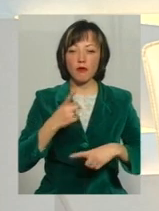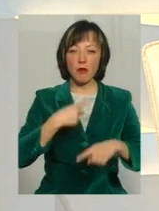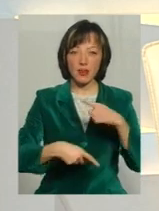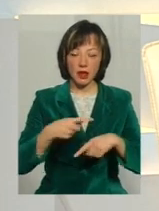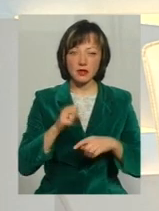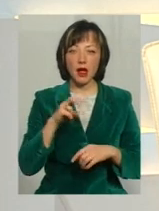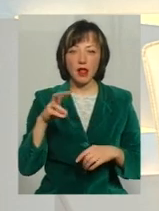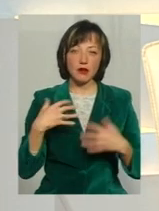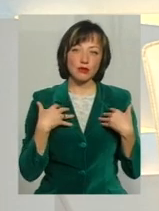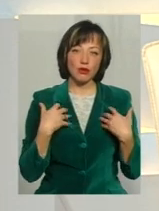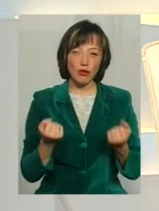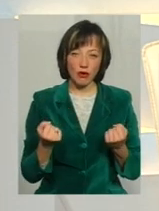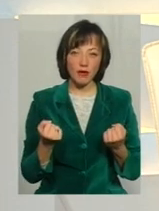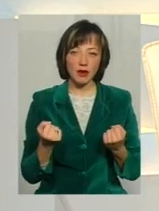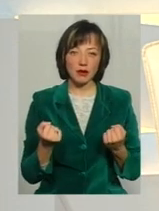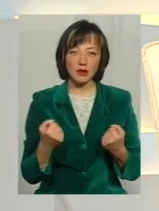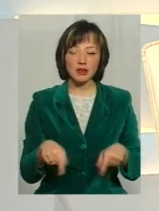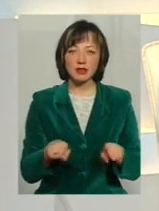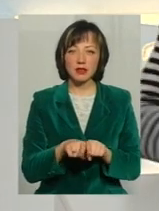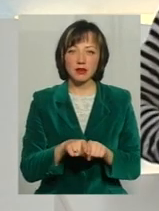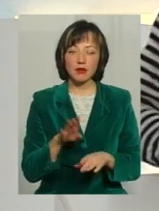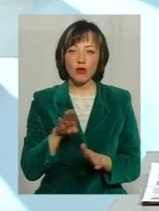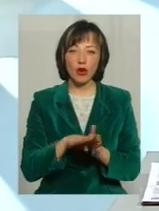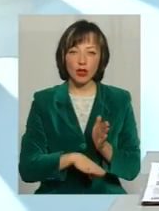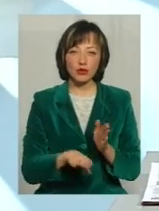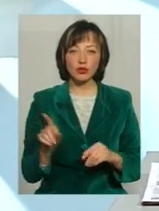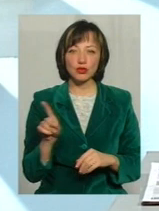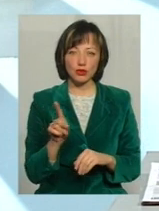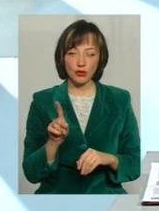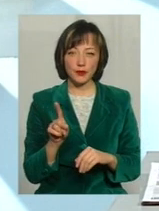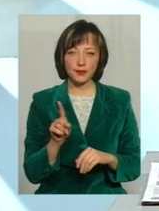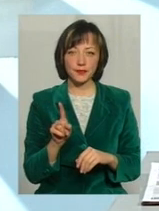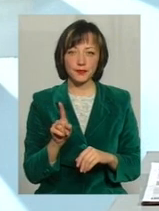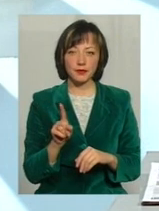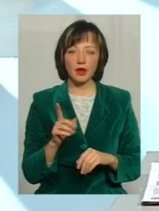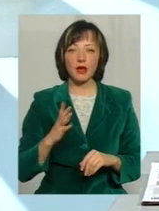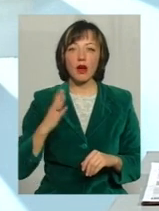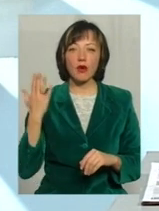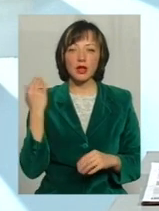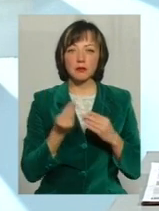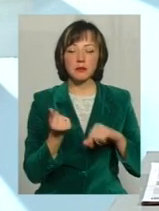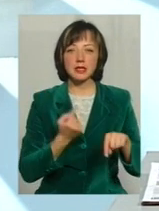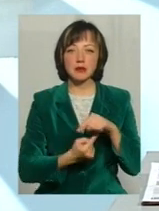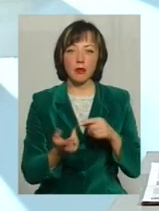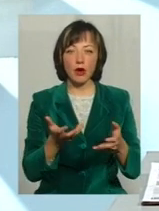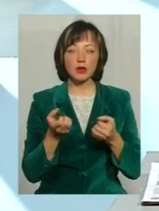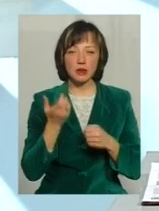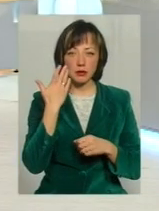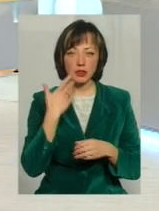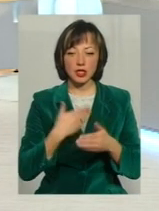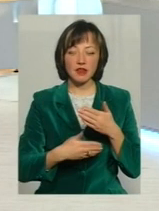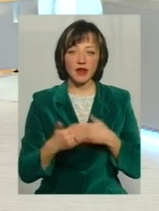Проте здоров'я настільки похитнулося, що колишній бізнесмен, отримавши